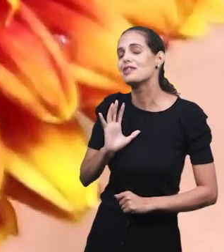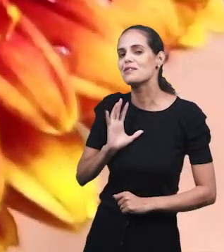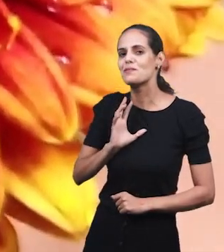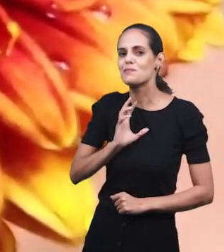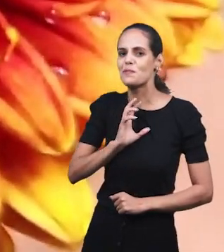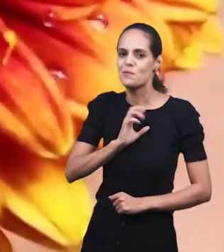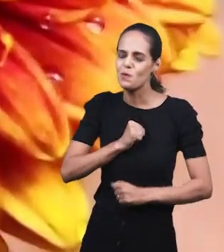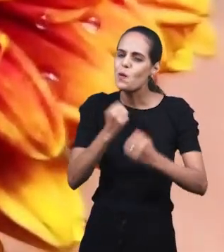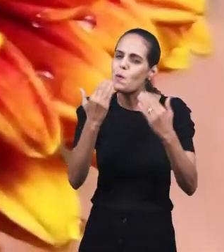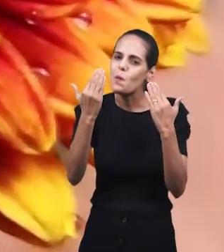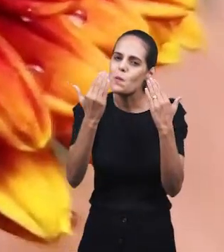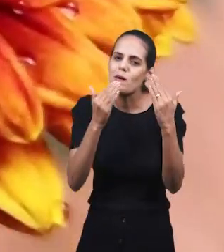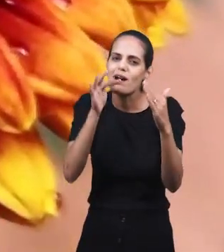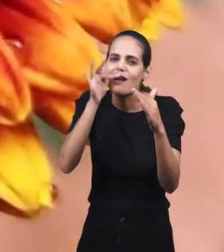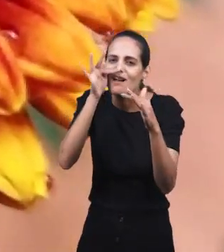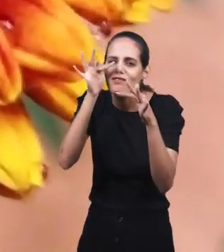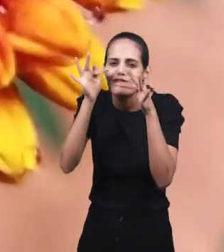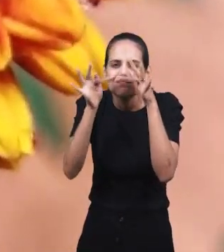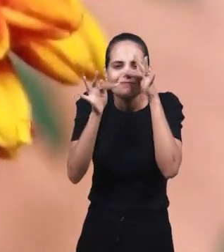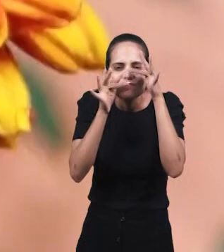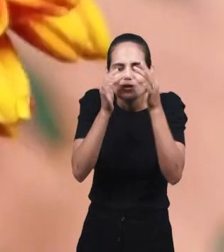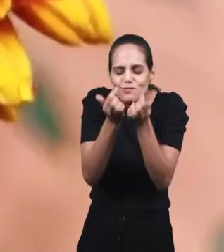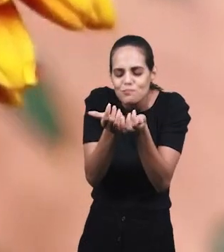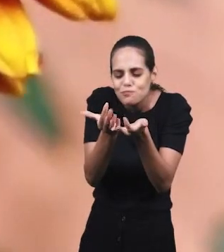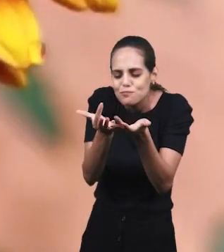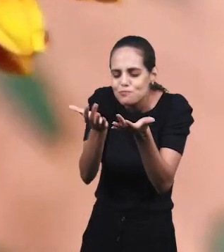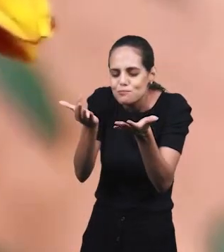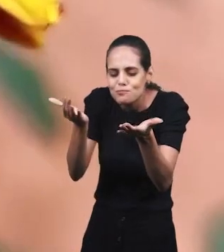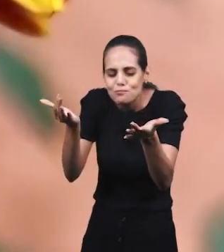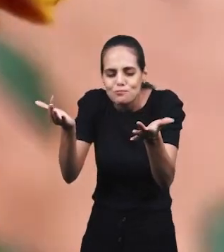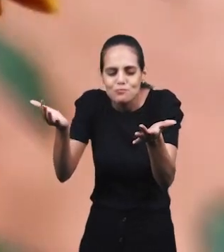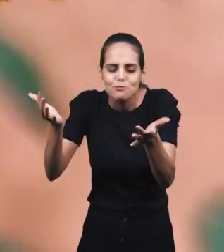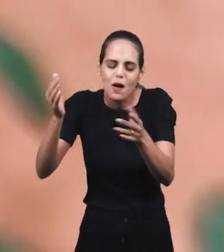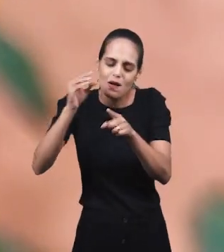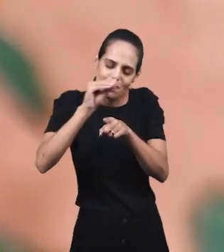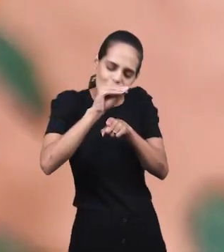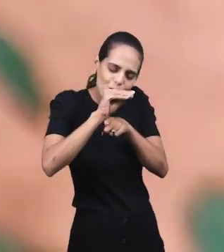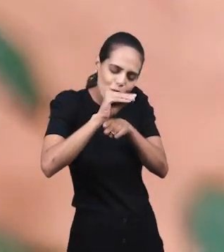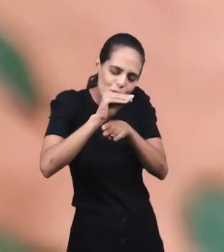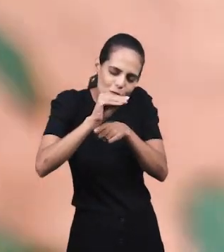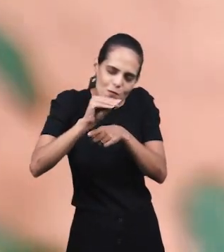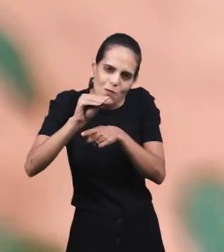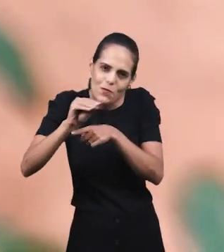как о цветке, о маленьком цветке в твоем саду,